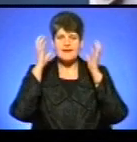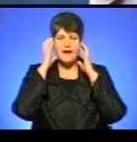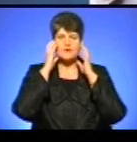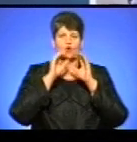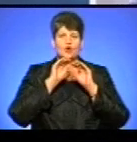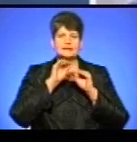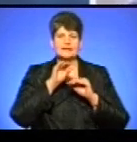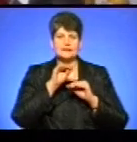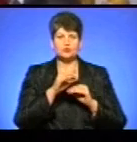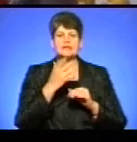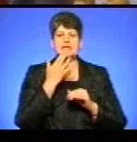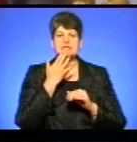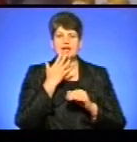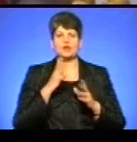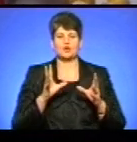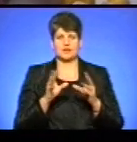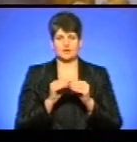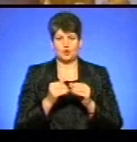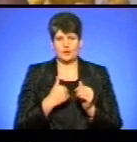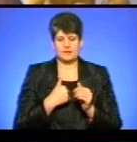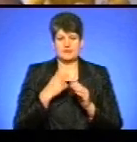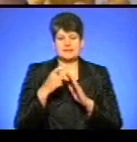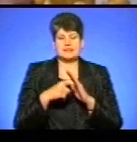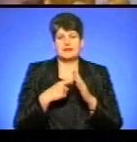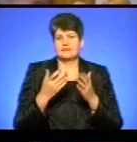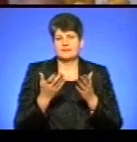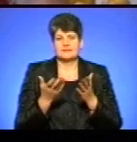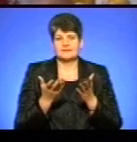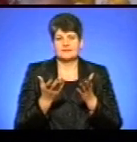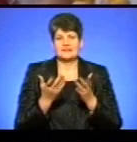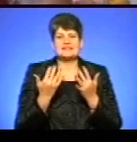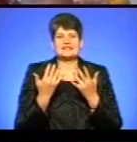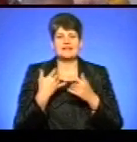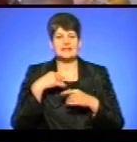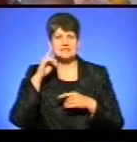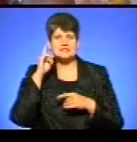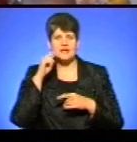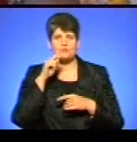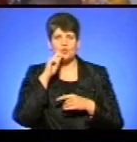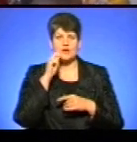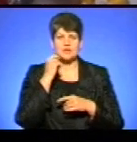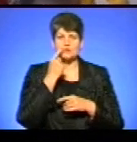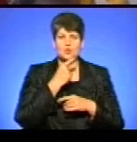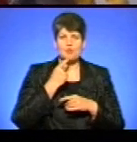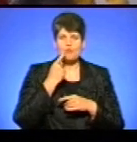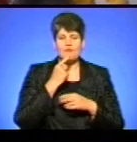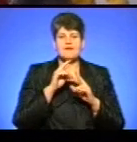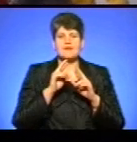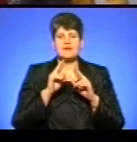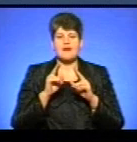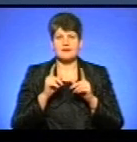національної єдності. Хотіли б знати, наскільки знаємо українську мову, як